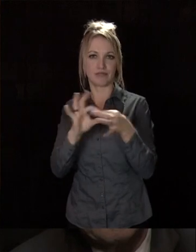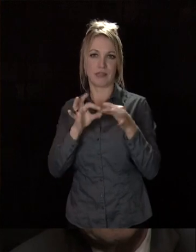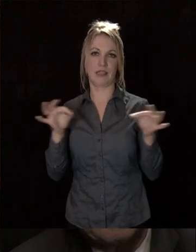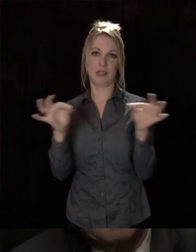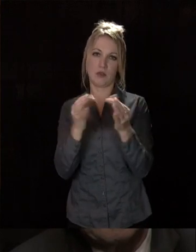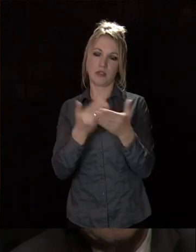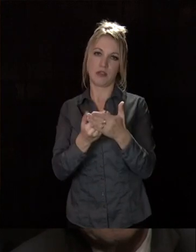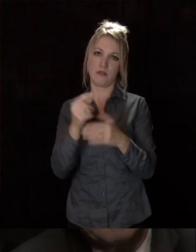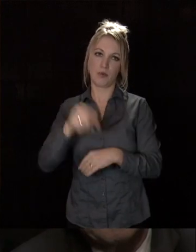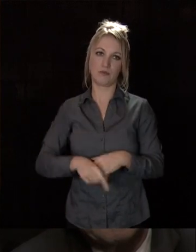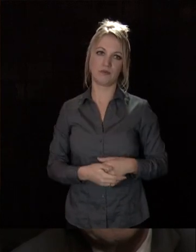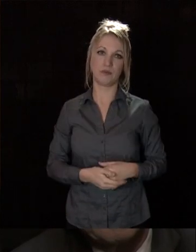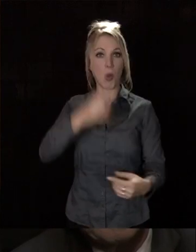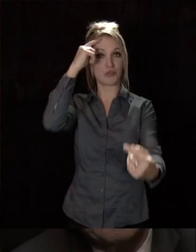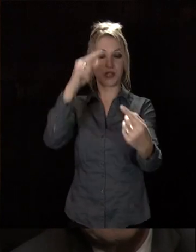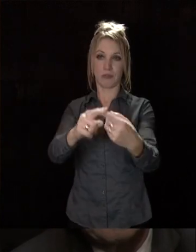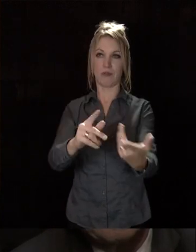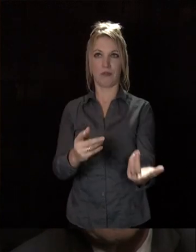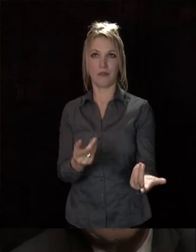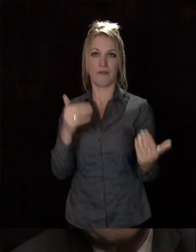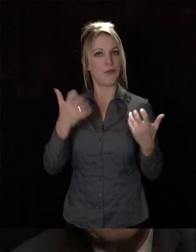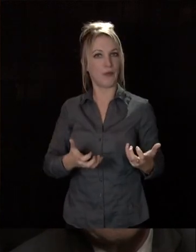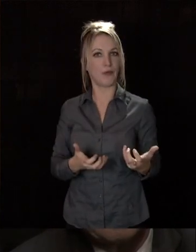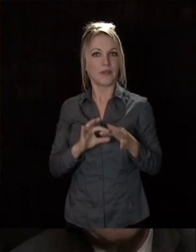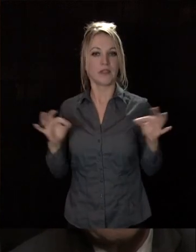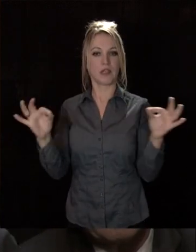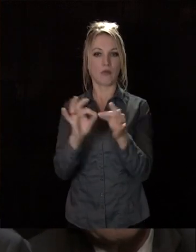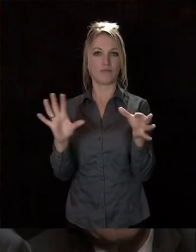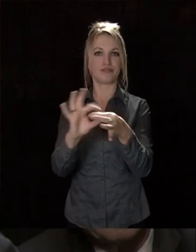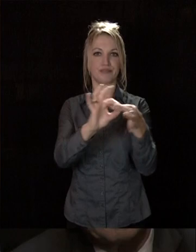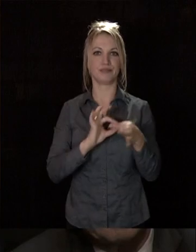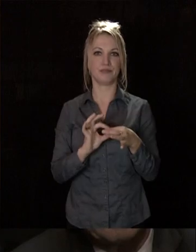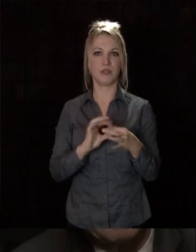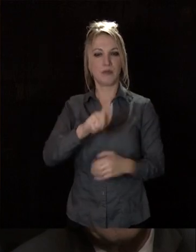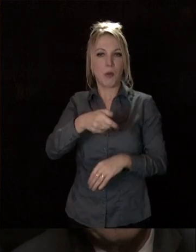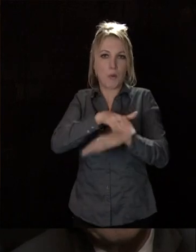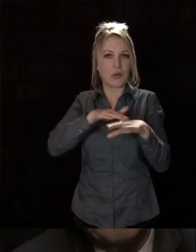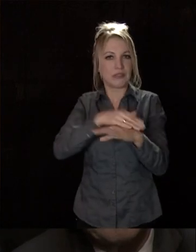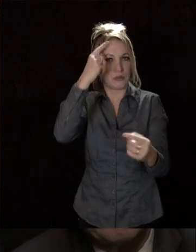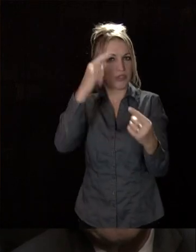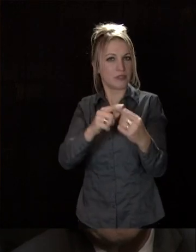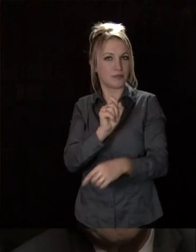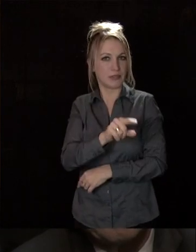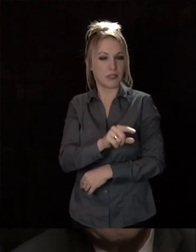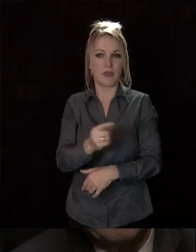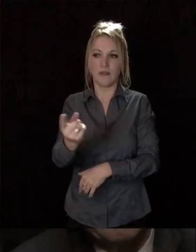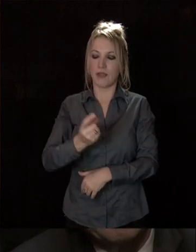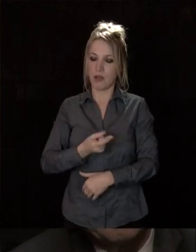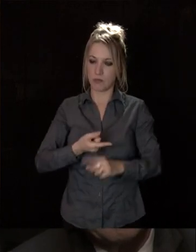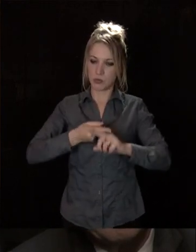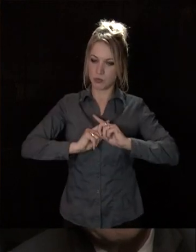C'est un très noble but que de relier les territoires, mais c'est un but éminemment politique qui s'appuie sur une conviction,